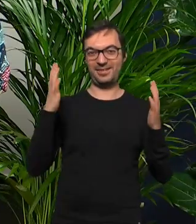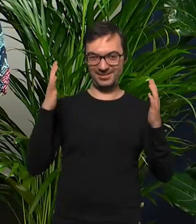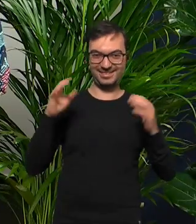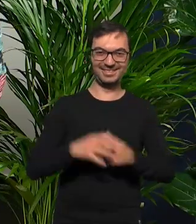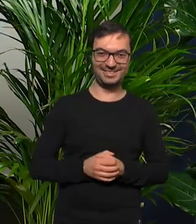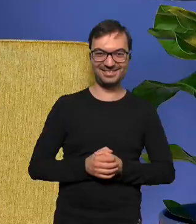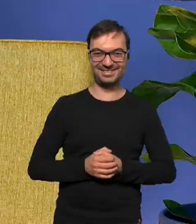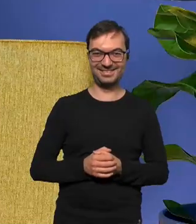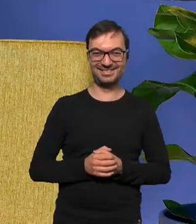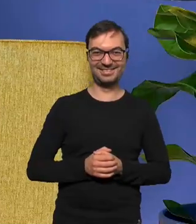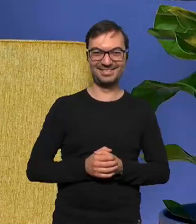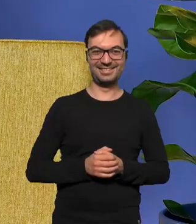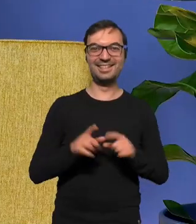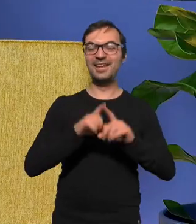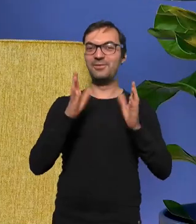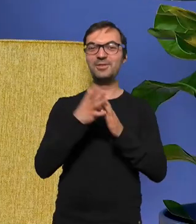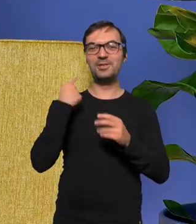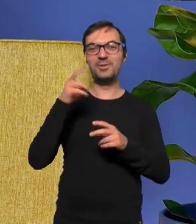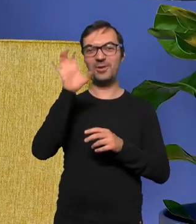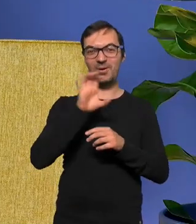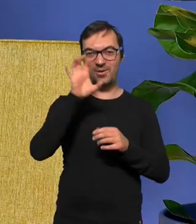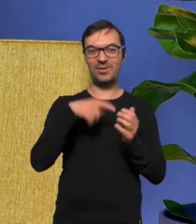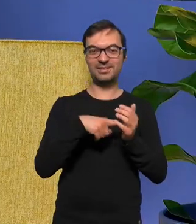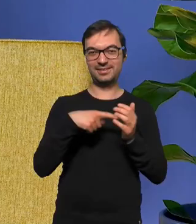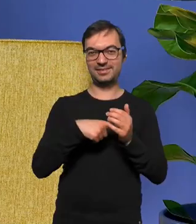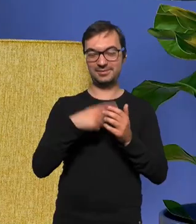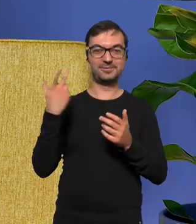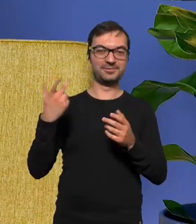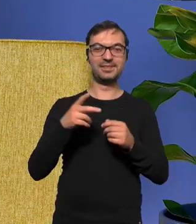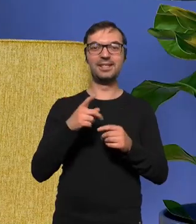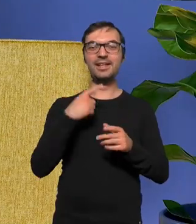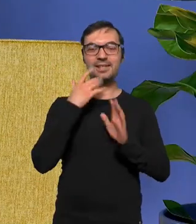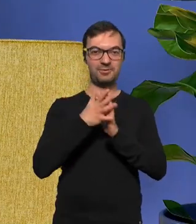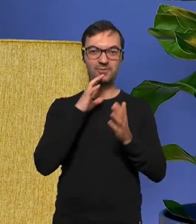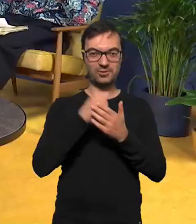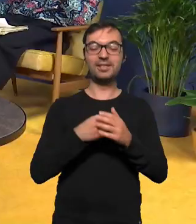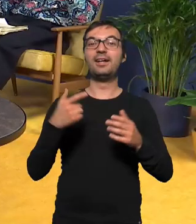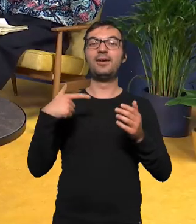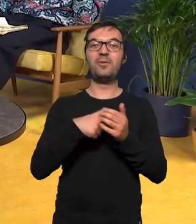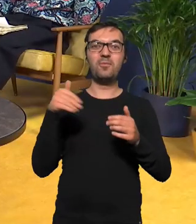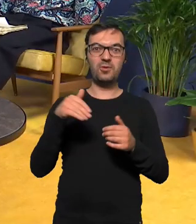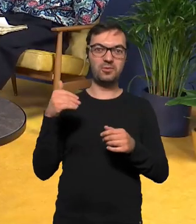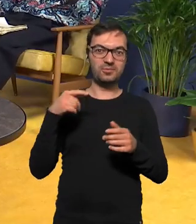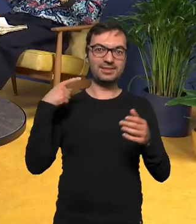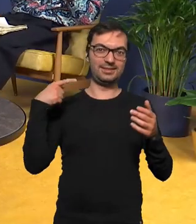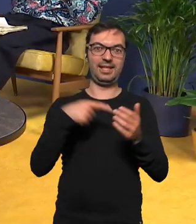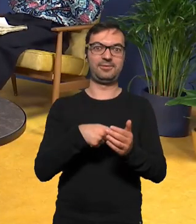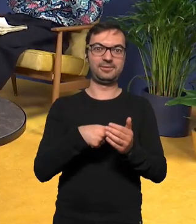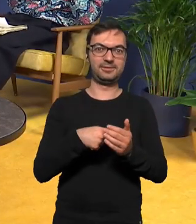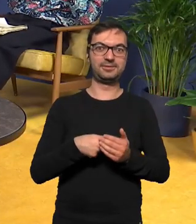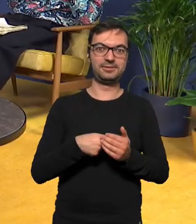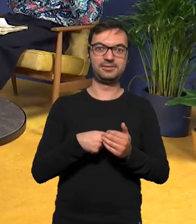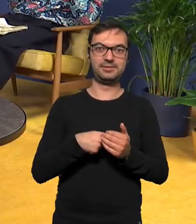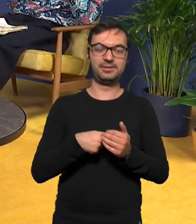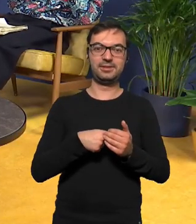Bernarda i dla wszystkich, którzy nas oglądają w tej wersji no więc to mógł być taki strzał to mogło być jakieś